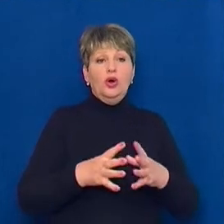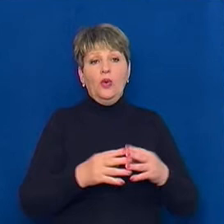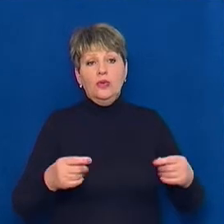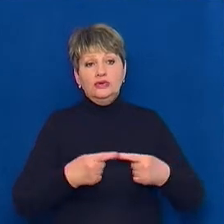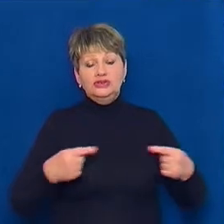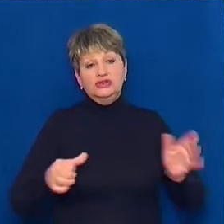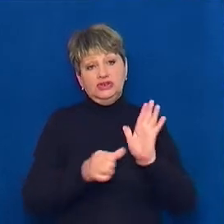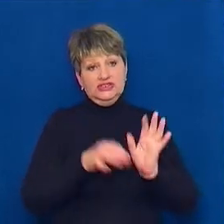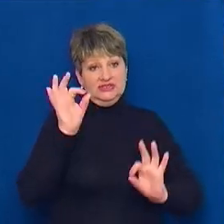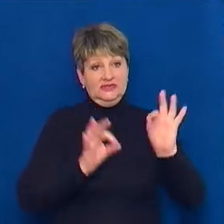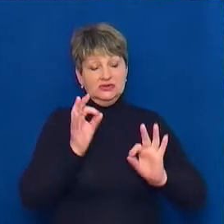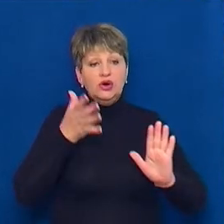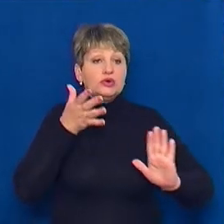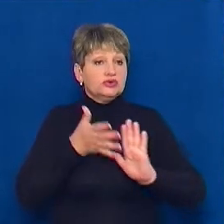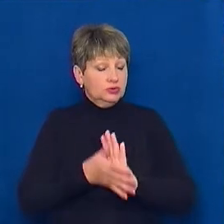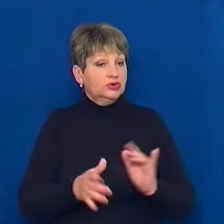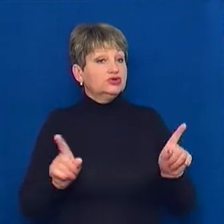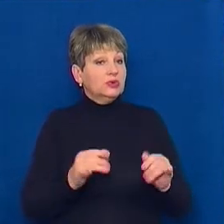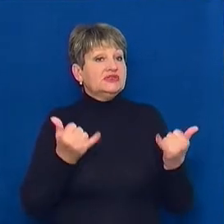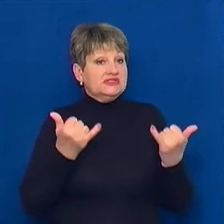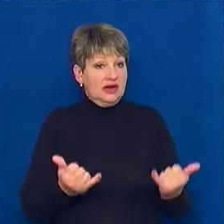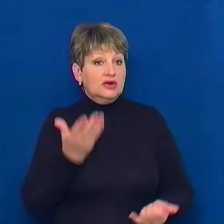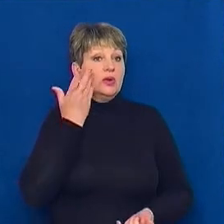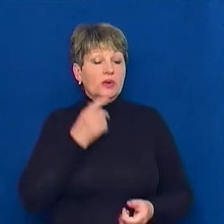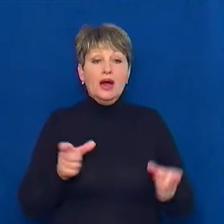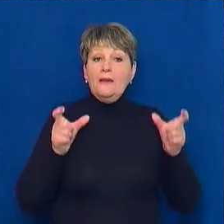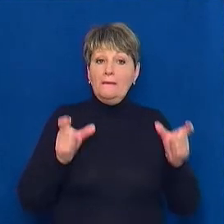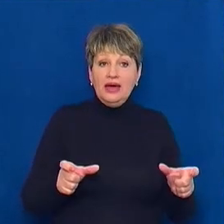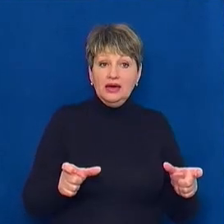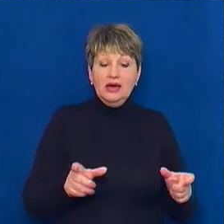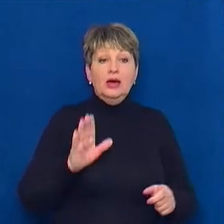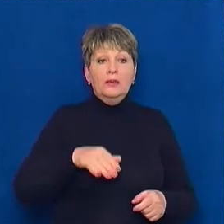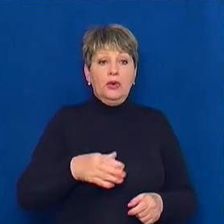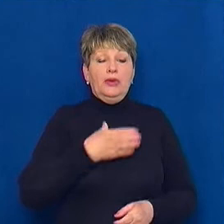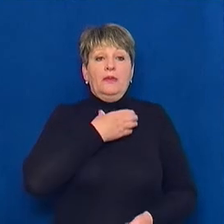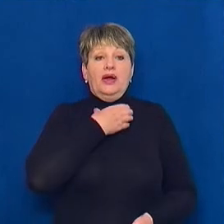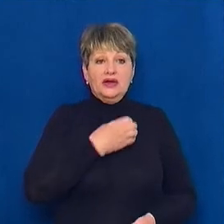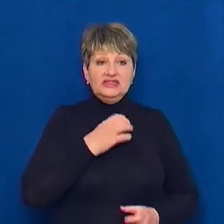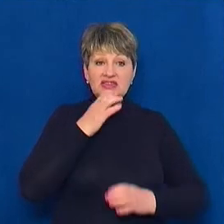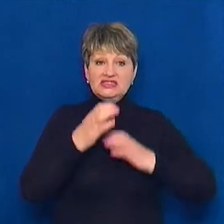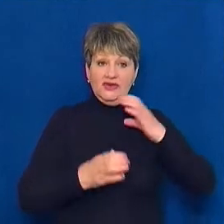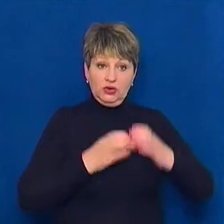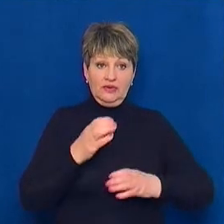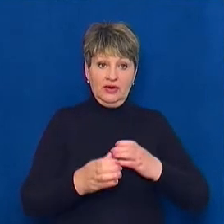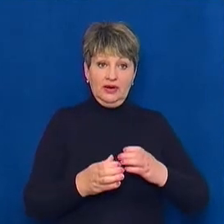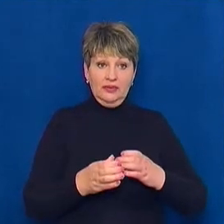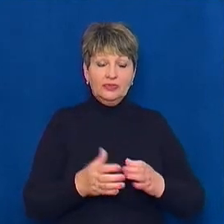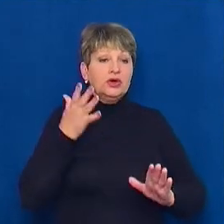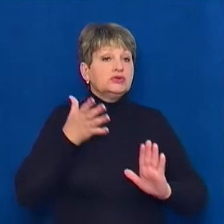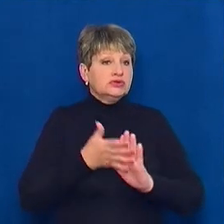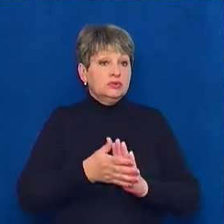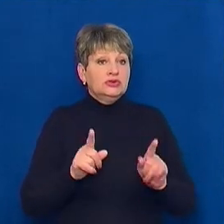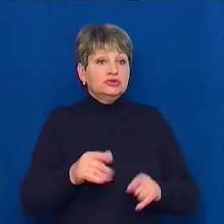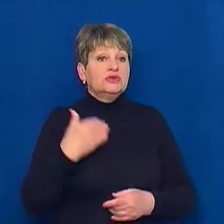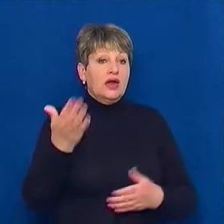6%. Вони розуміють, що зараз, коли карантин перший, потім криза світова, вони розуміють, що на